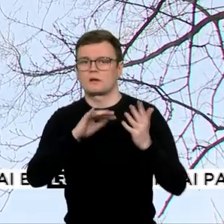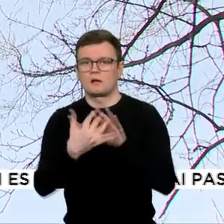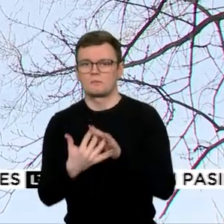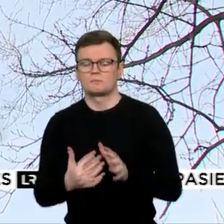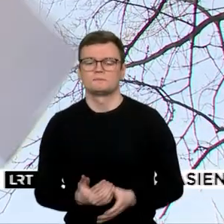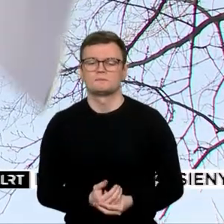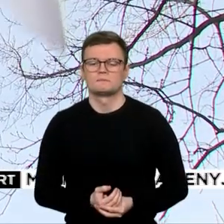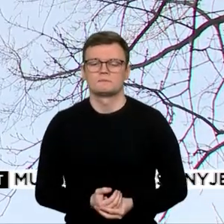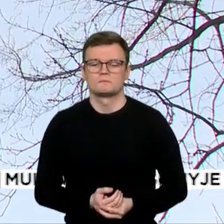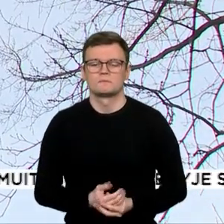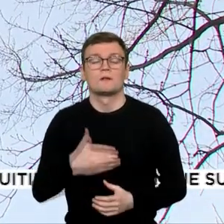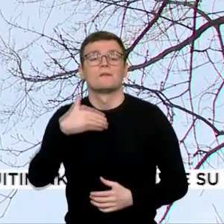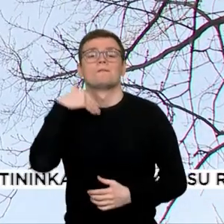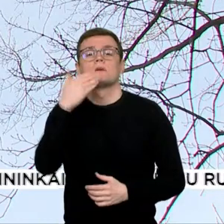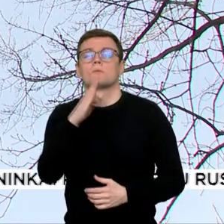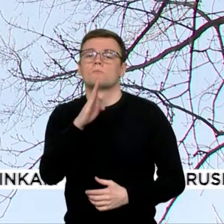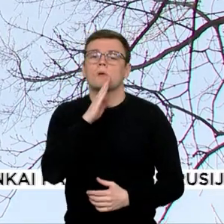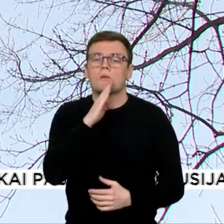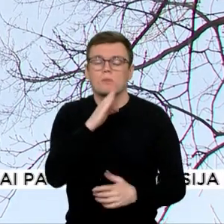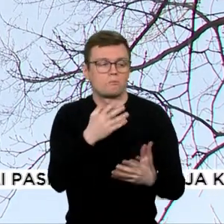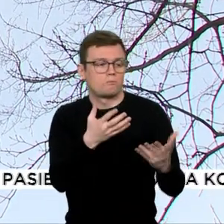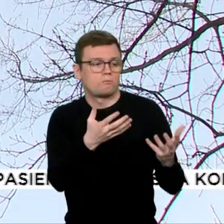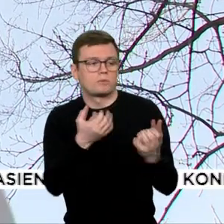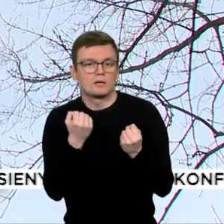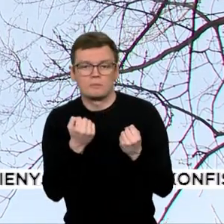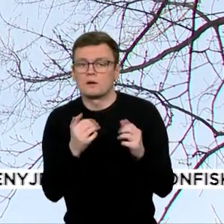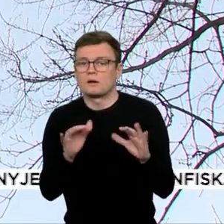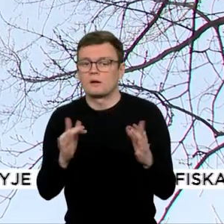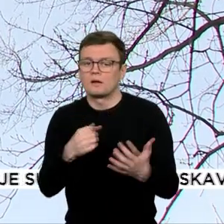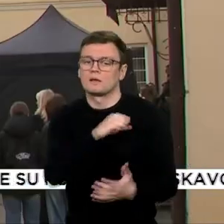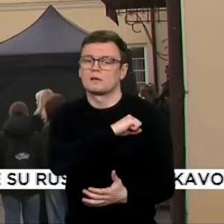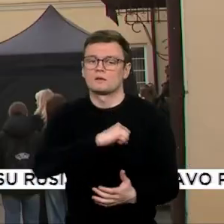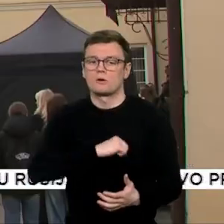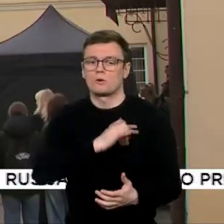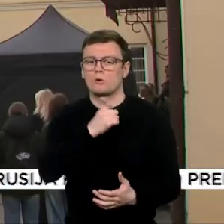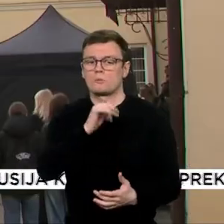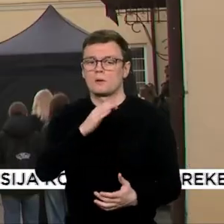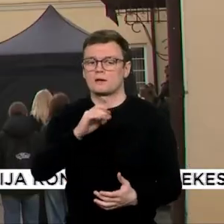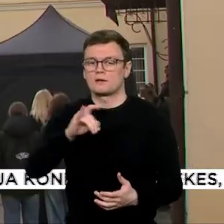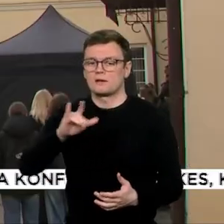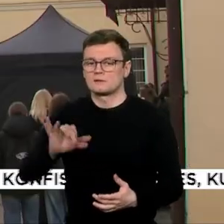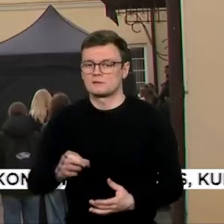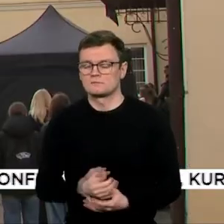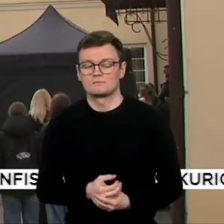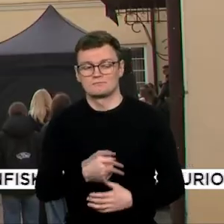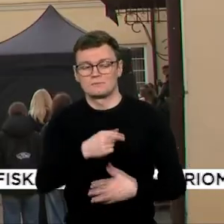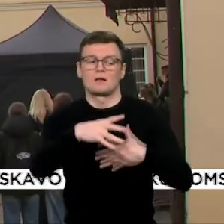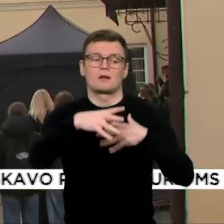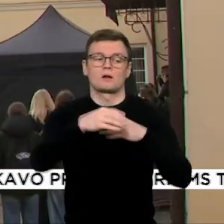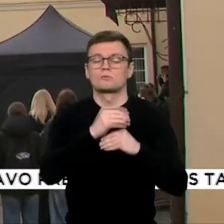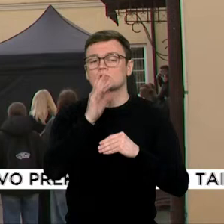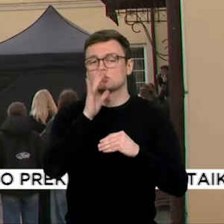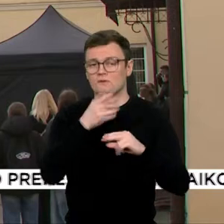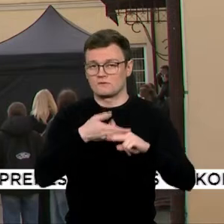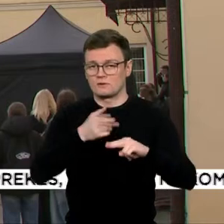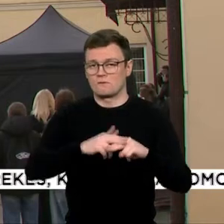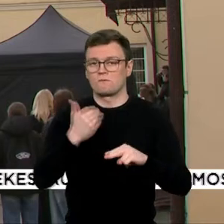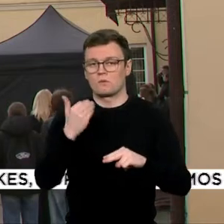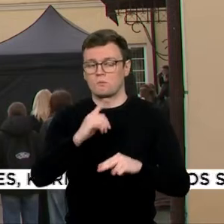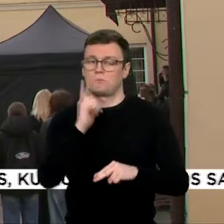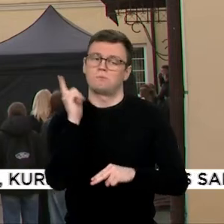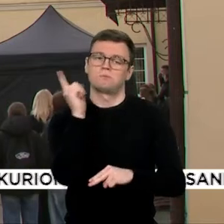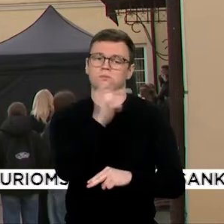Po kurio laiko mergaitėjame globuoti bendra pavardės gydytojas Golbargas, su kuriuo žydaitė po karo pasitraukė į Italiją,